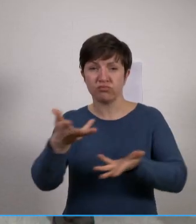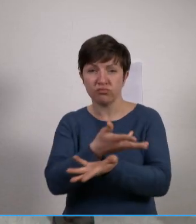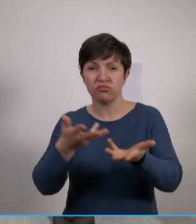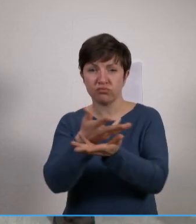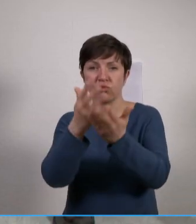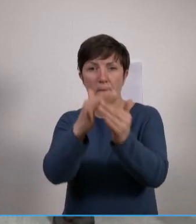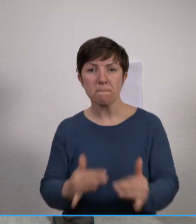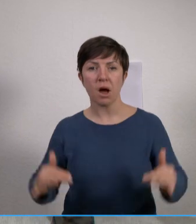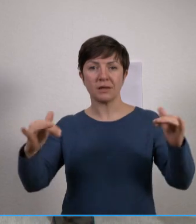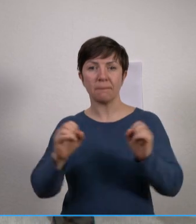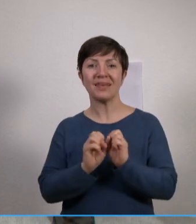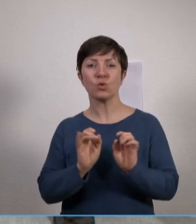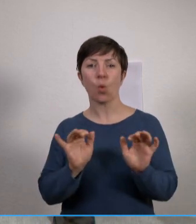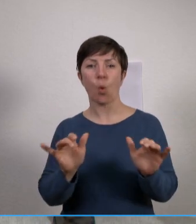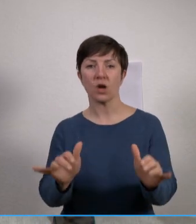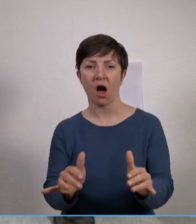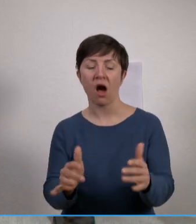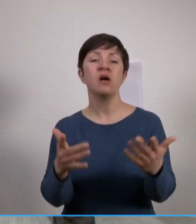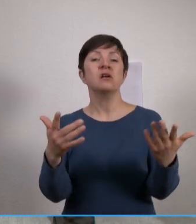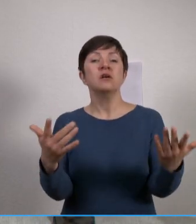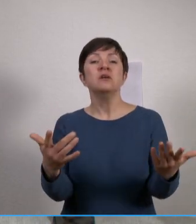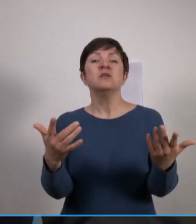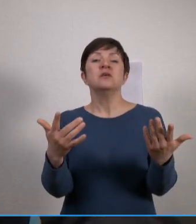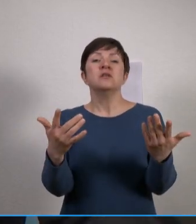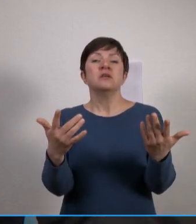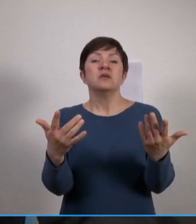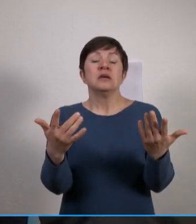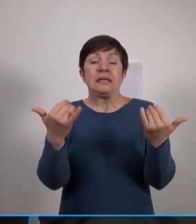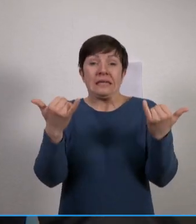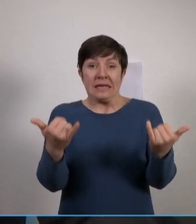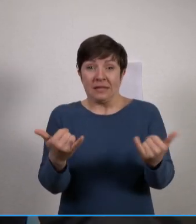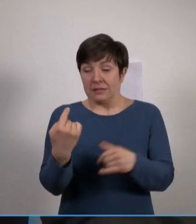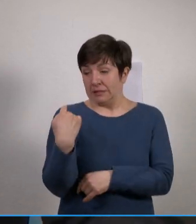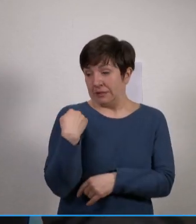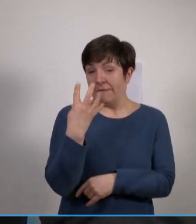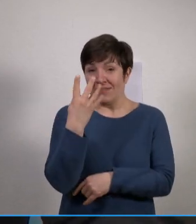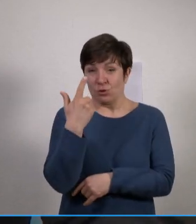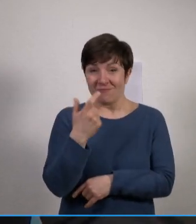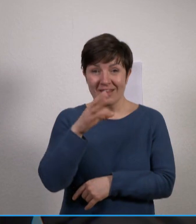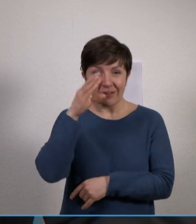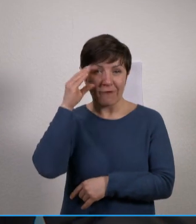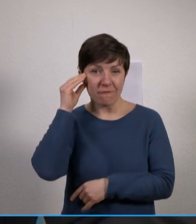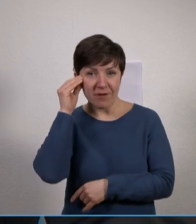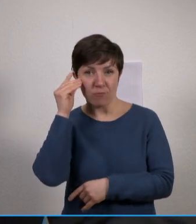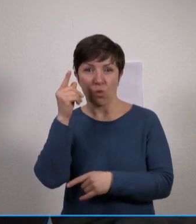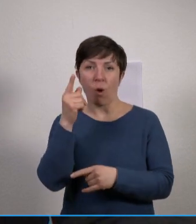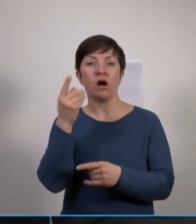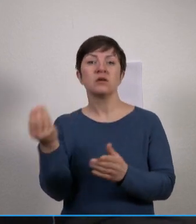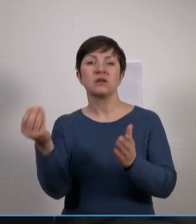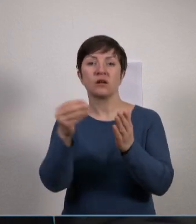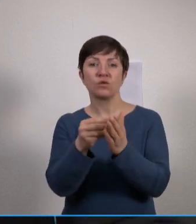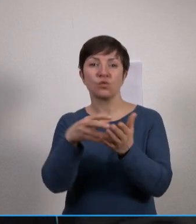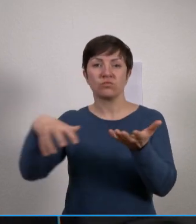Februar wird diese ja immer noch anhaltende Pandemie jedoch von einem anderen Ereignis noch überschattet, dem Krieg in der Ukraine.